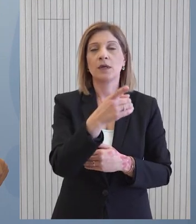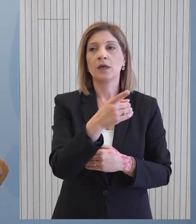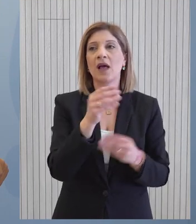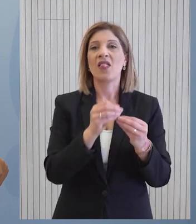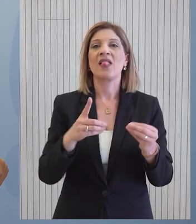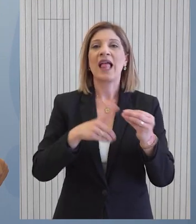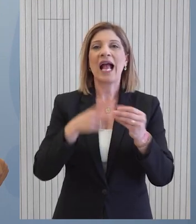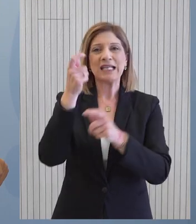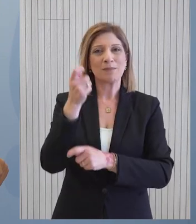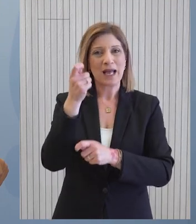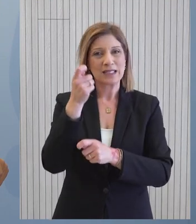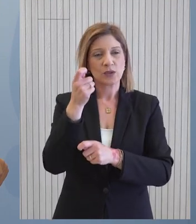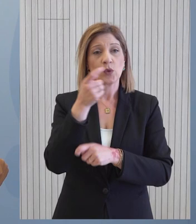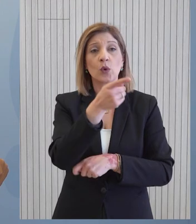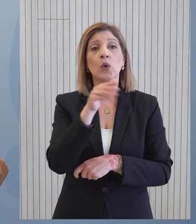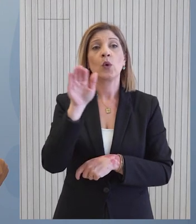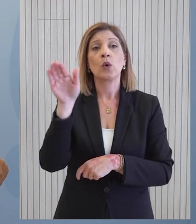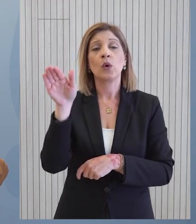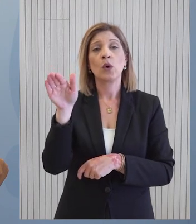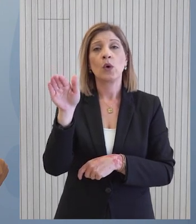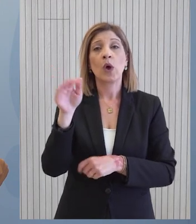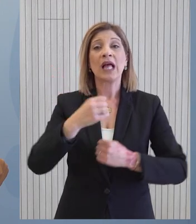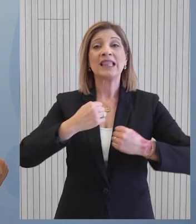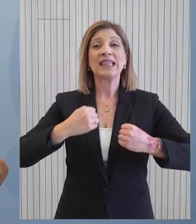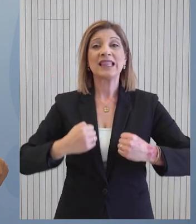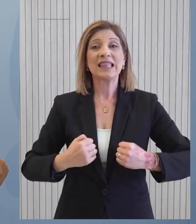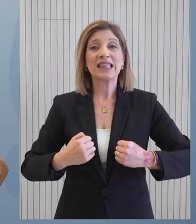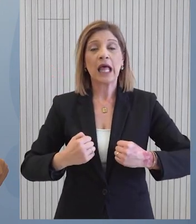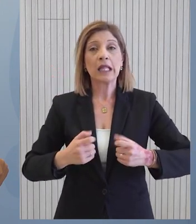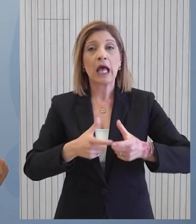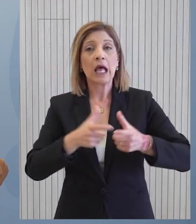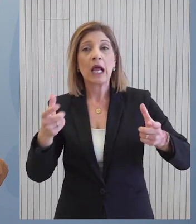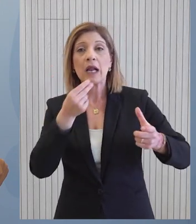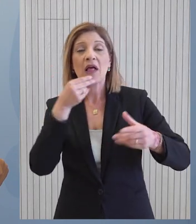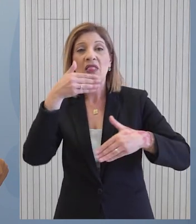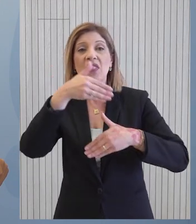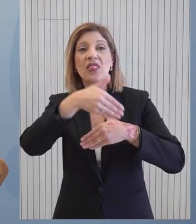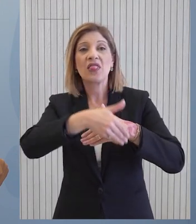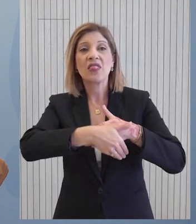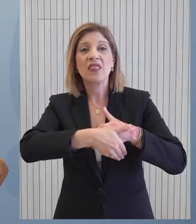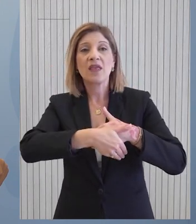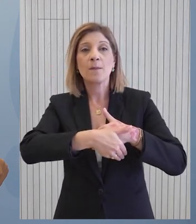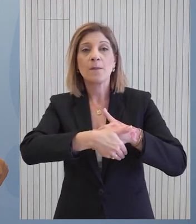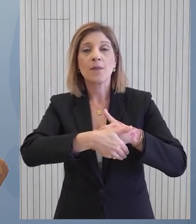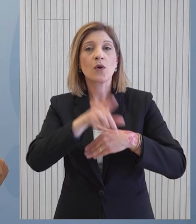16 Μαρτίου αν δεν κάνω. Ο πρόεδρος